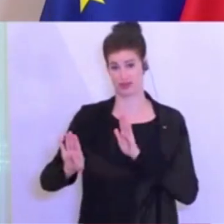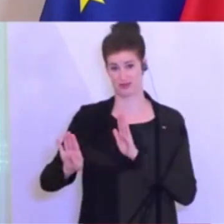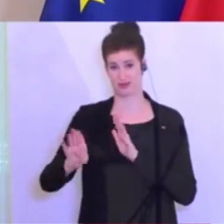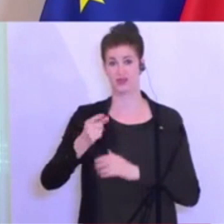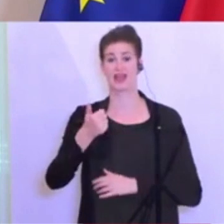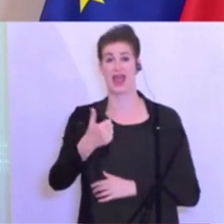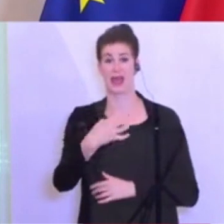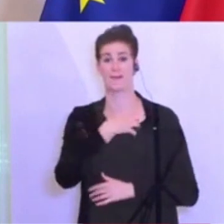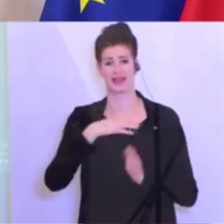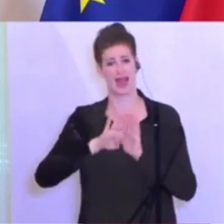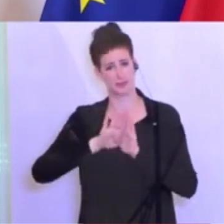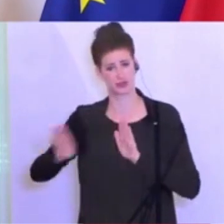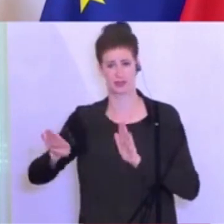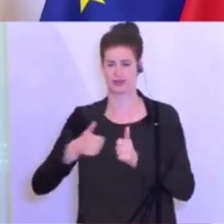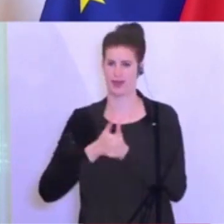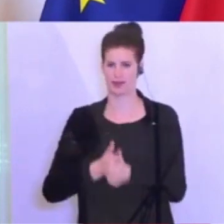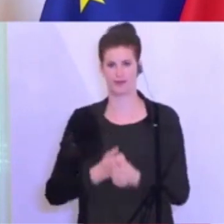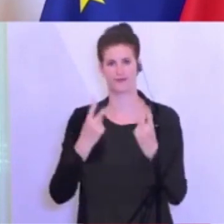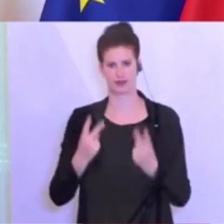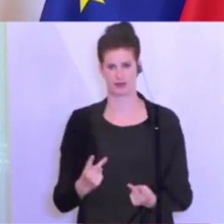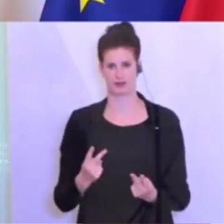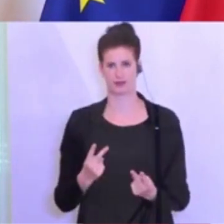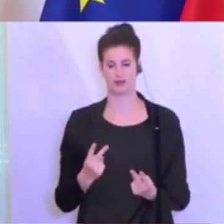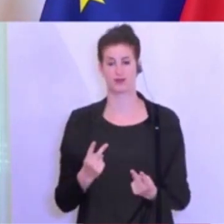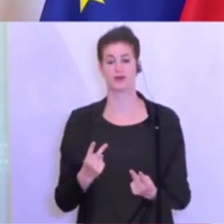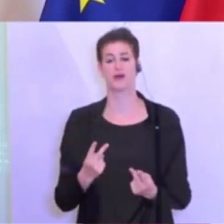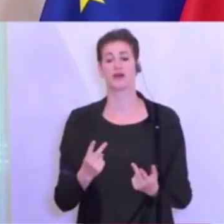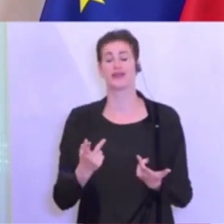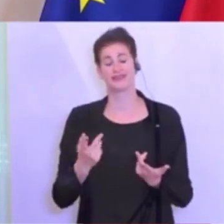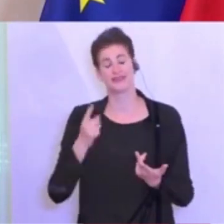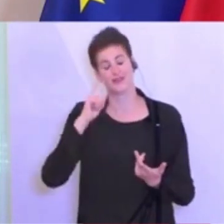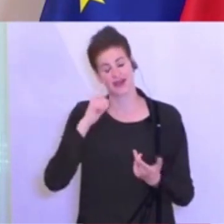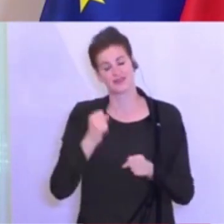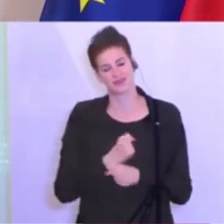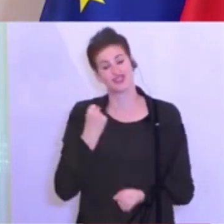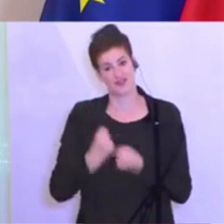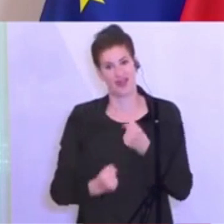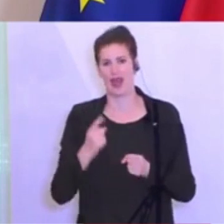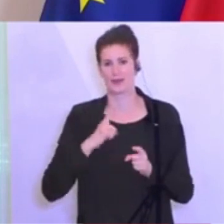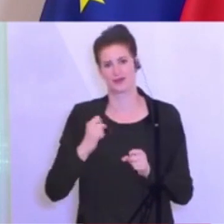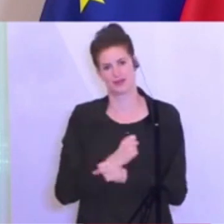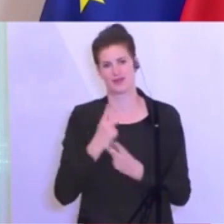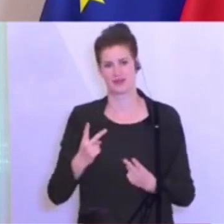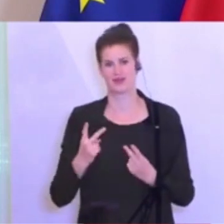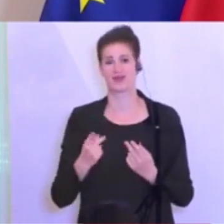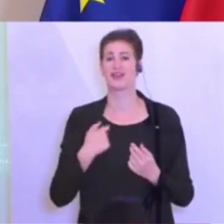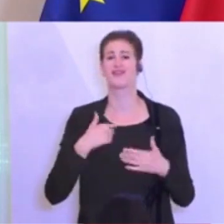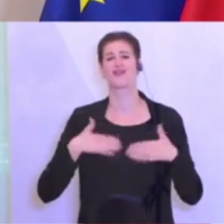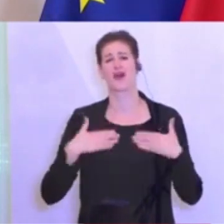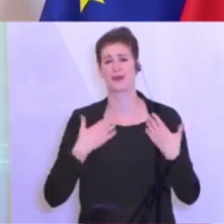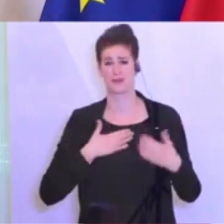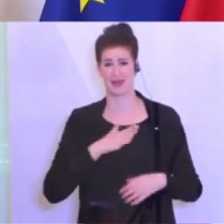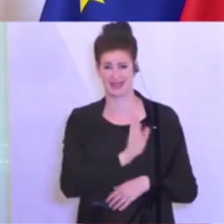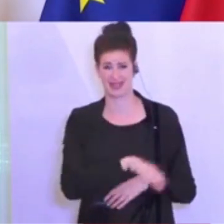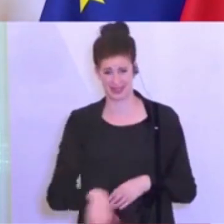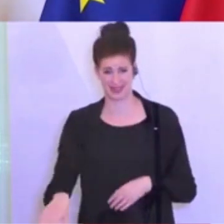den Meterabstand zu halten. Das ist weiterhin wichtig und gleichzeitig auch so schwer. Ich freue mich jedes Mal jetzt, dass ich mit meinen Kindern meine Eltern besuchen darf,